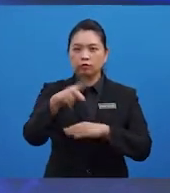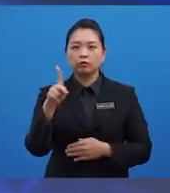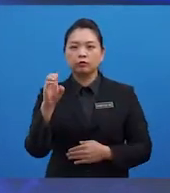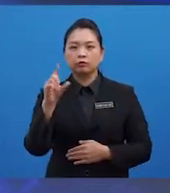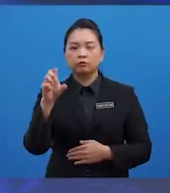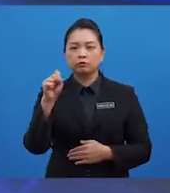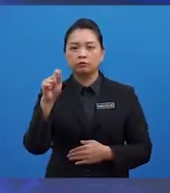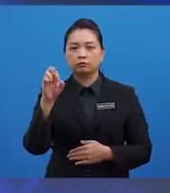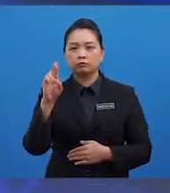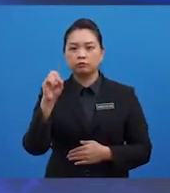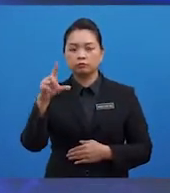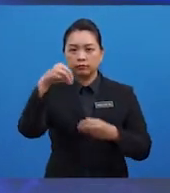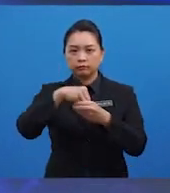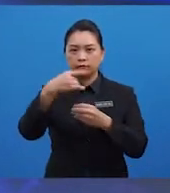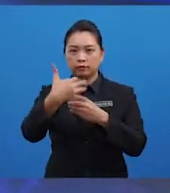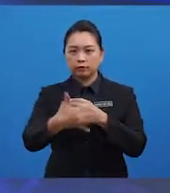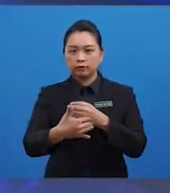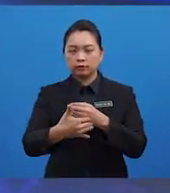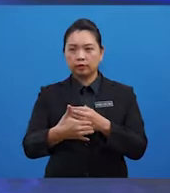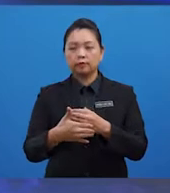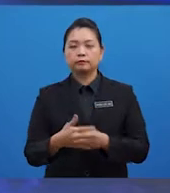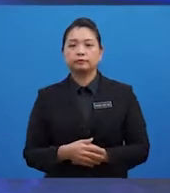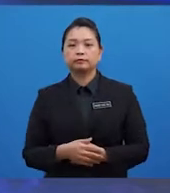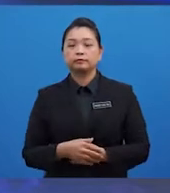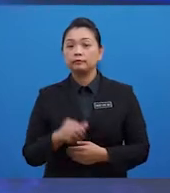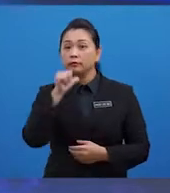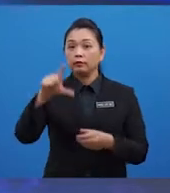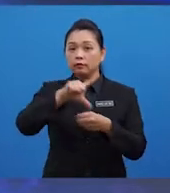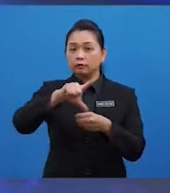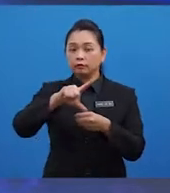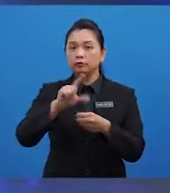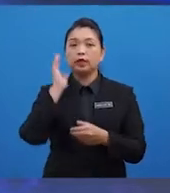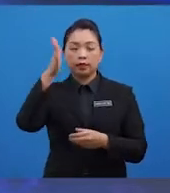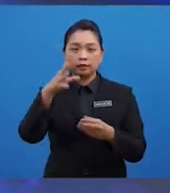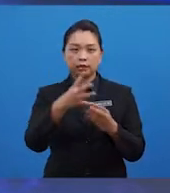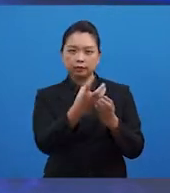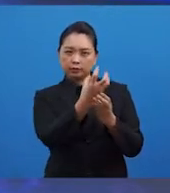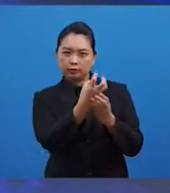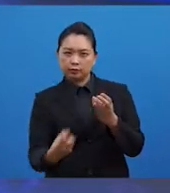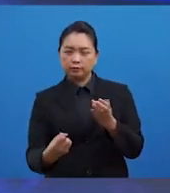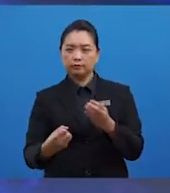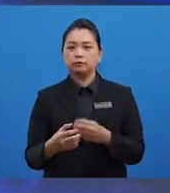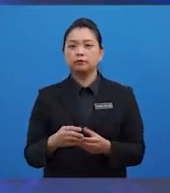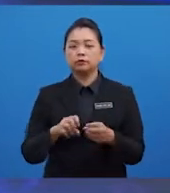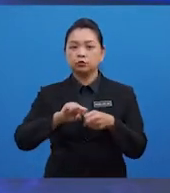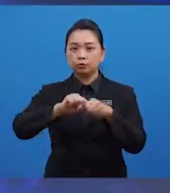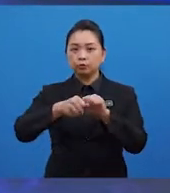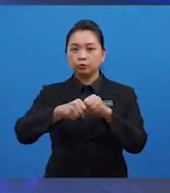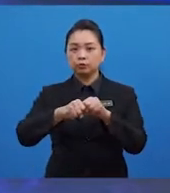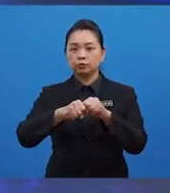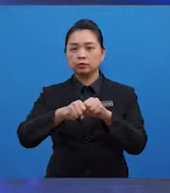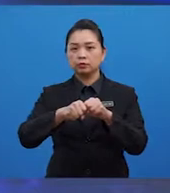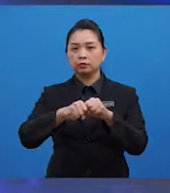tidak larut pula berfungsi menarik air ke dalam najis supaya memudahkan dan